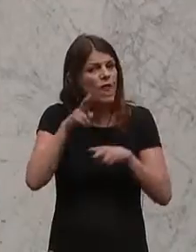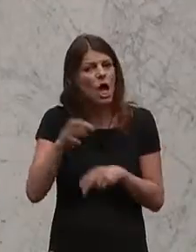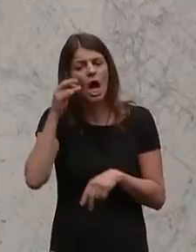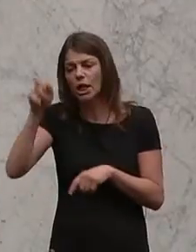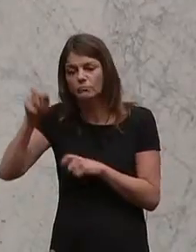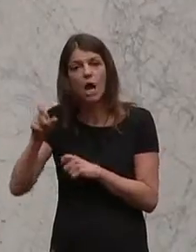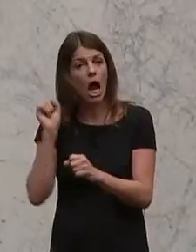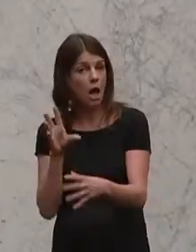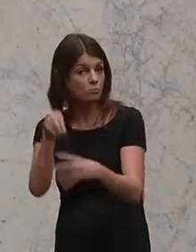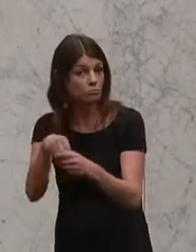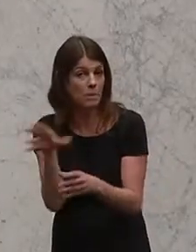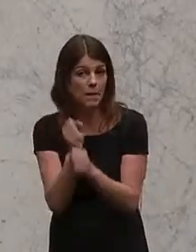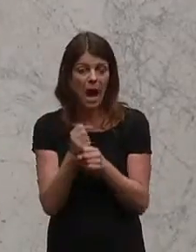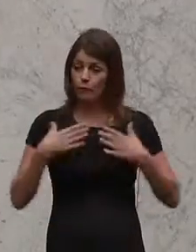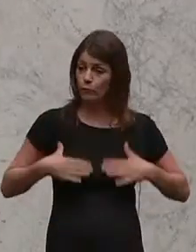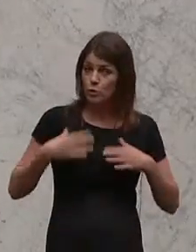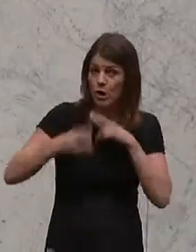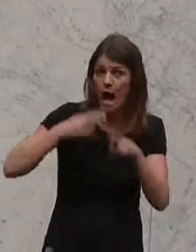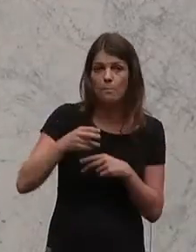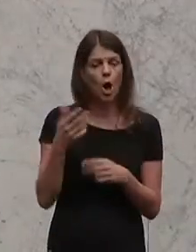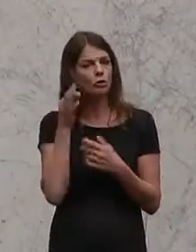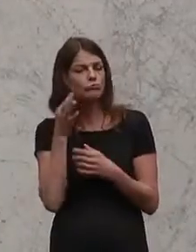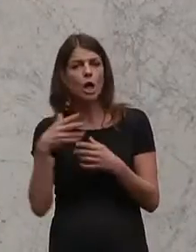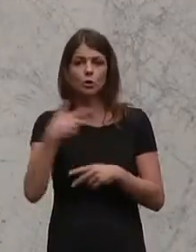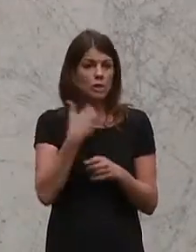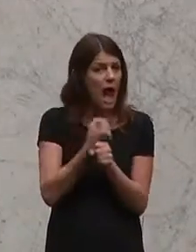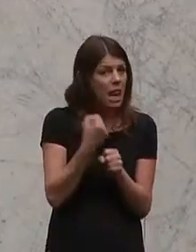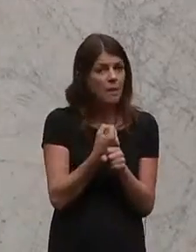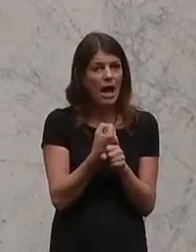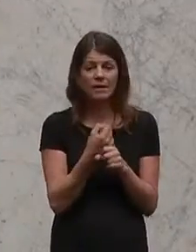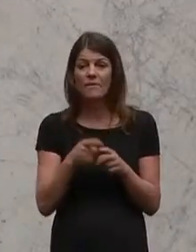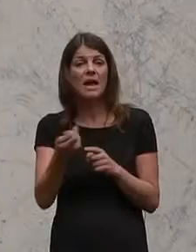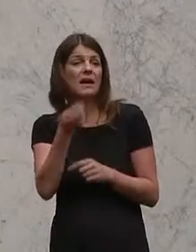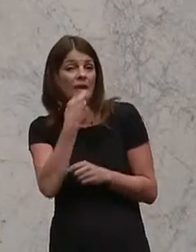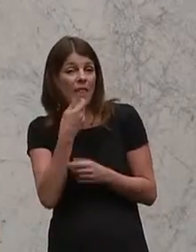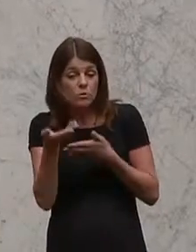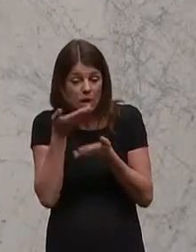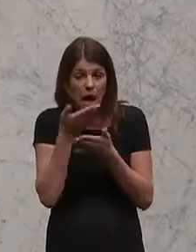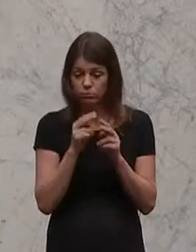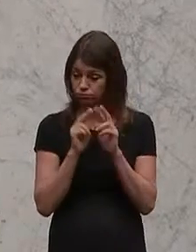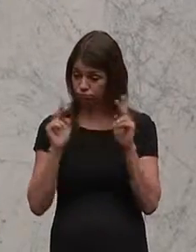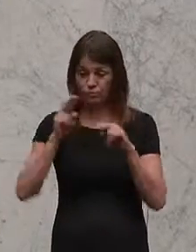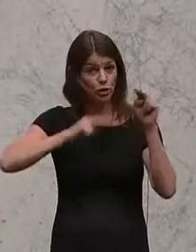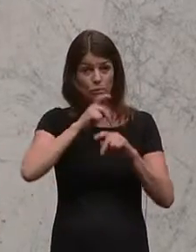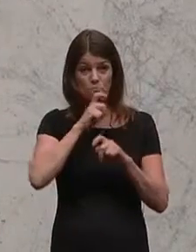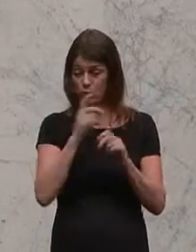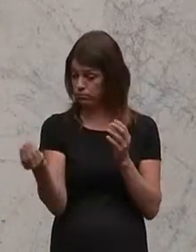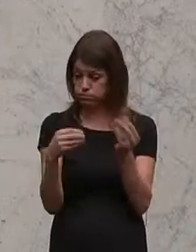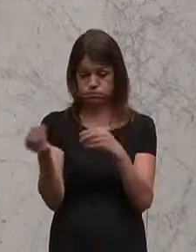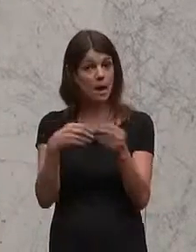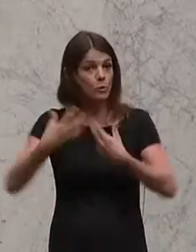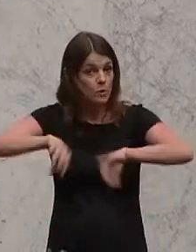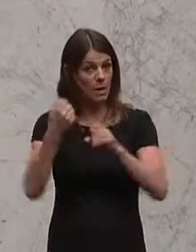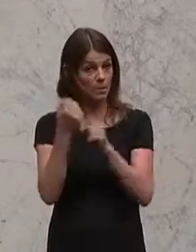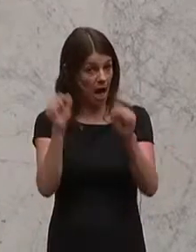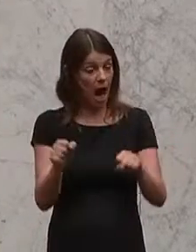Netzwerk mitarbeiten, es können Physiotherapeutinnen, Sozialarbeiterinnen, Diätologinnen mitarbeiten, also ein multiprofessionelles Team, das